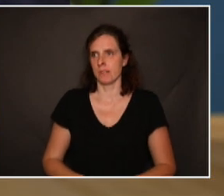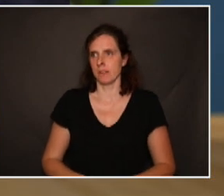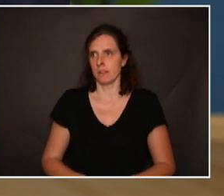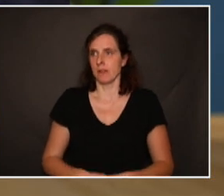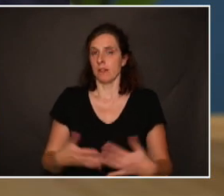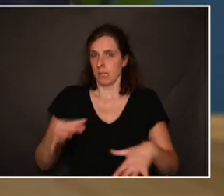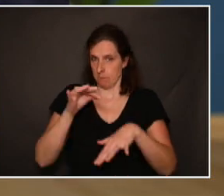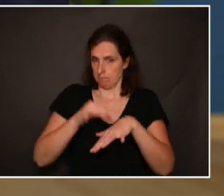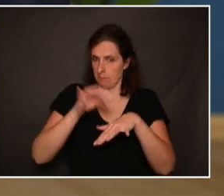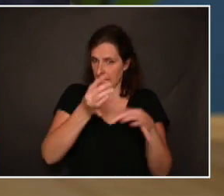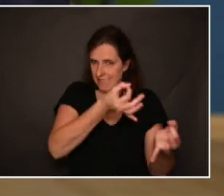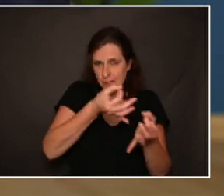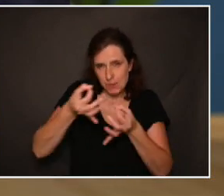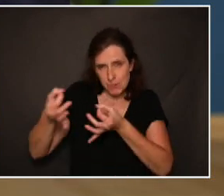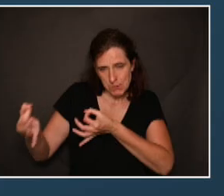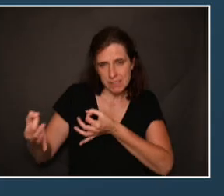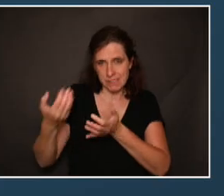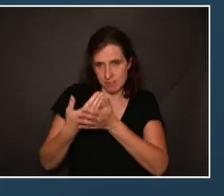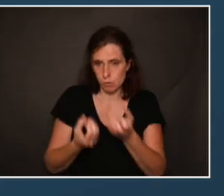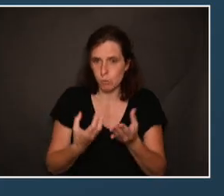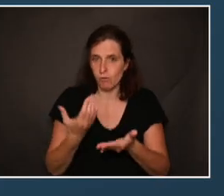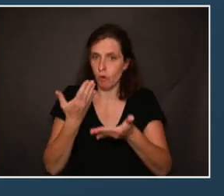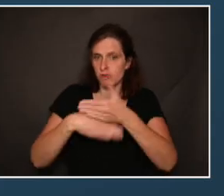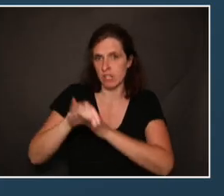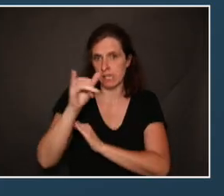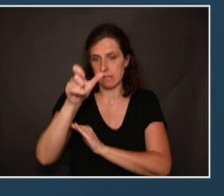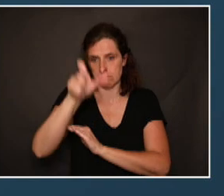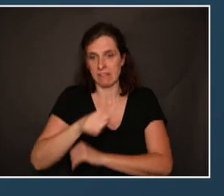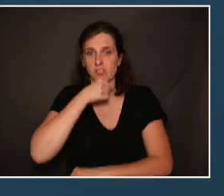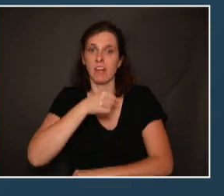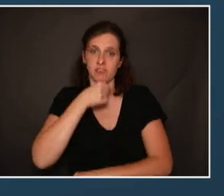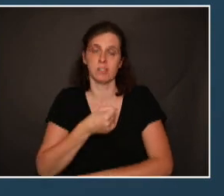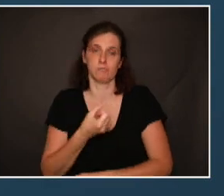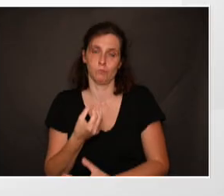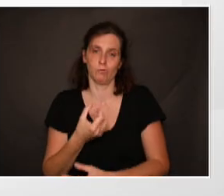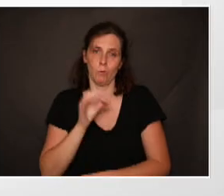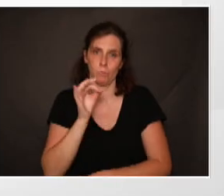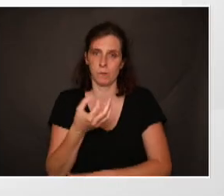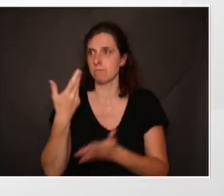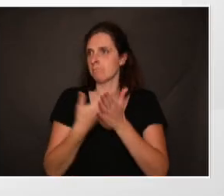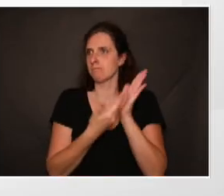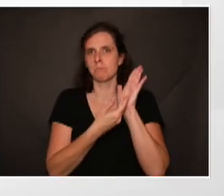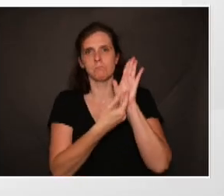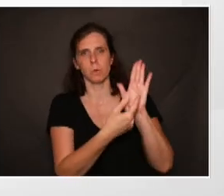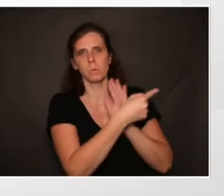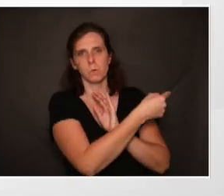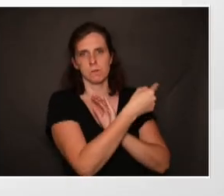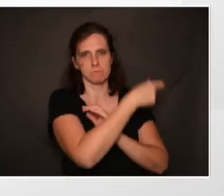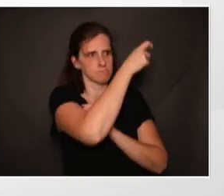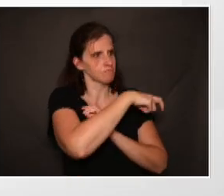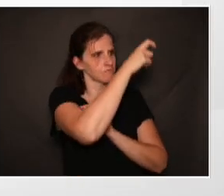Ces maladies chroniques, elles vont être plus fréquentes chez les sujets âgés. Vous voyez ici une représentation des